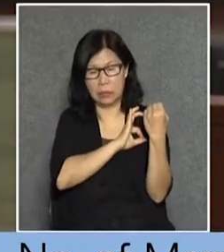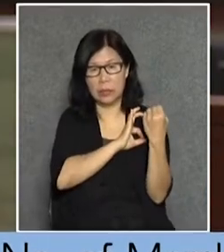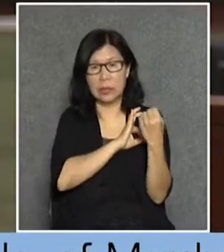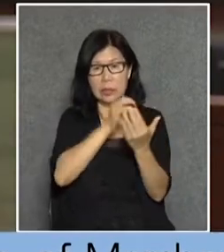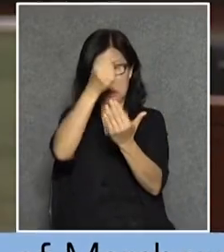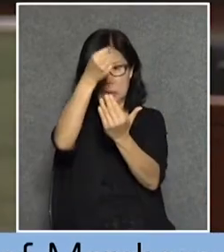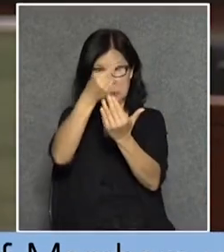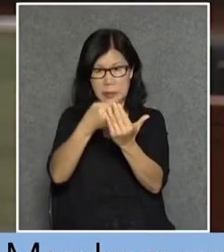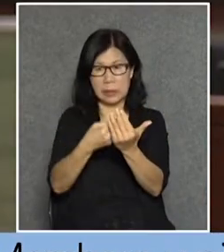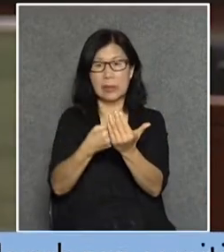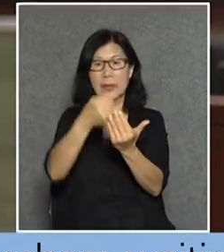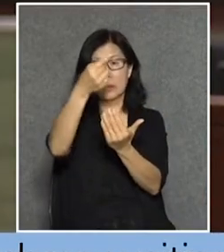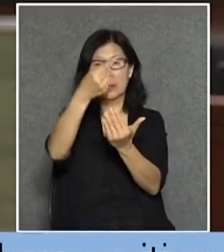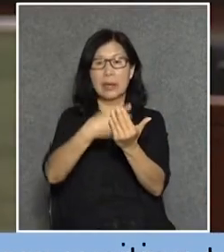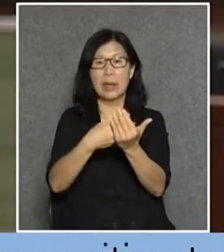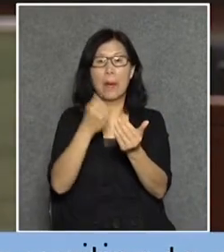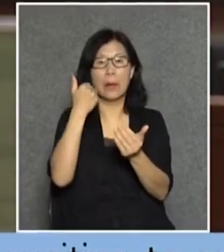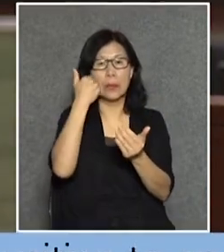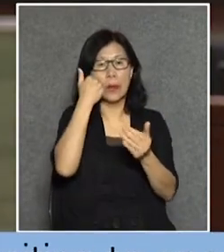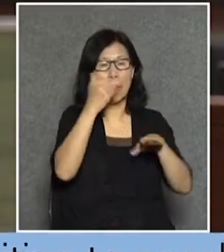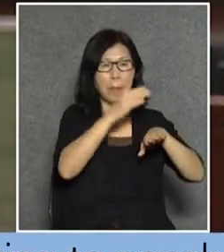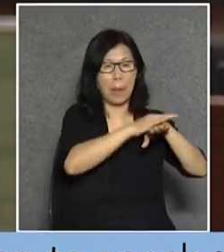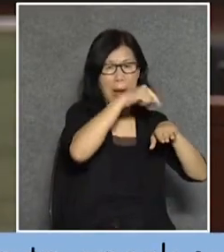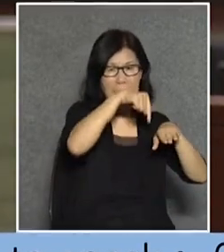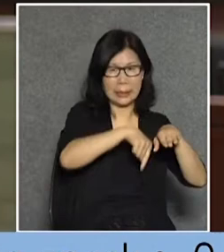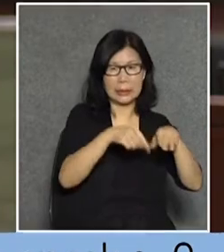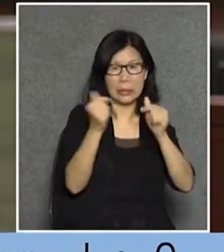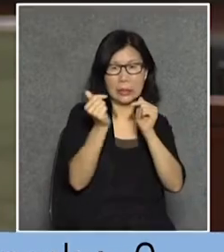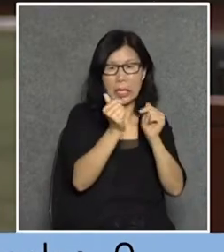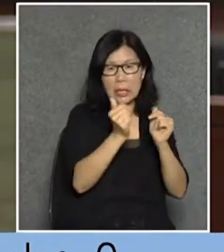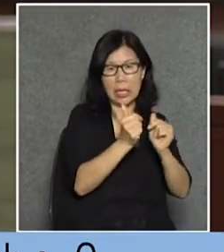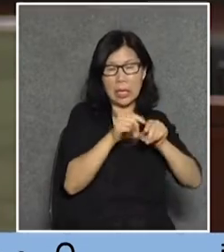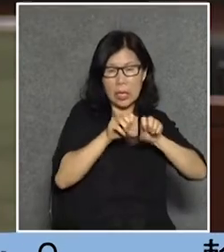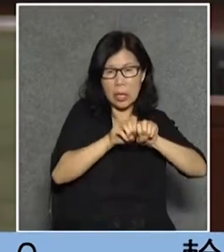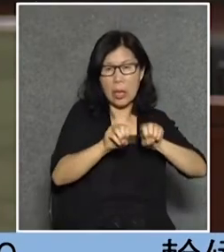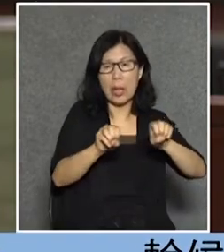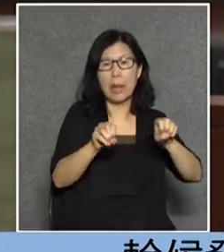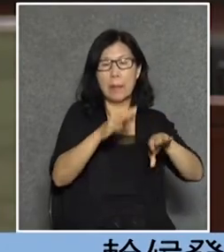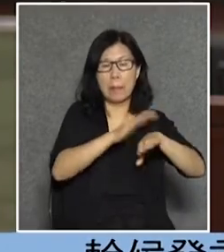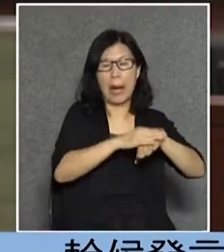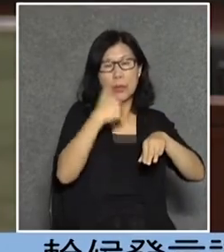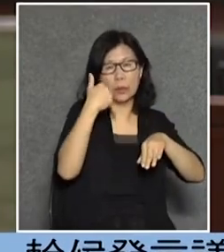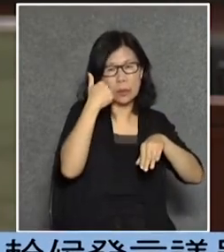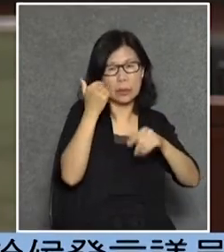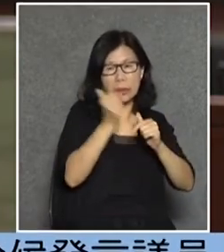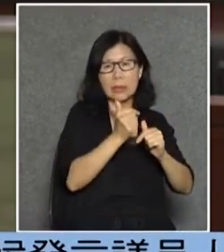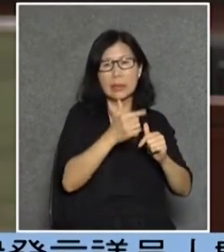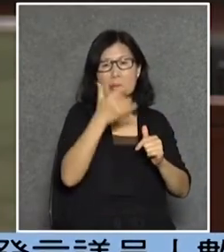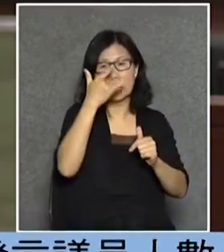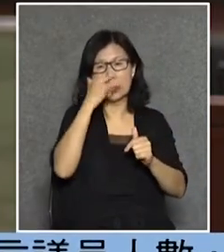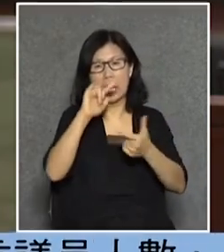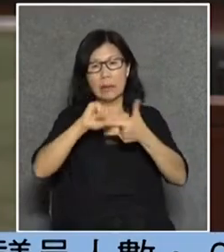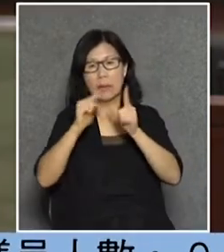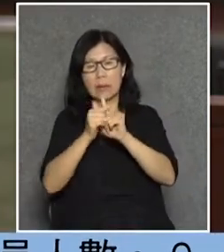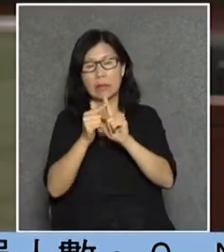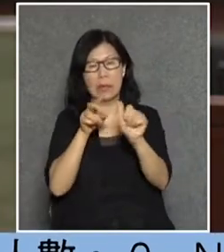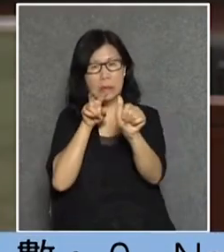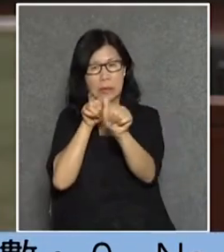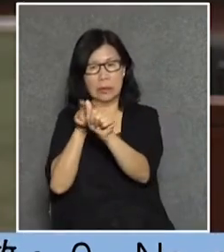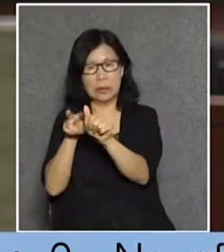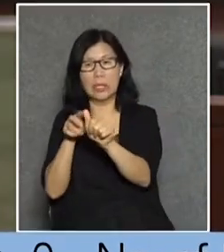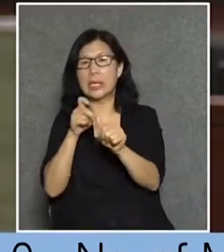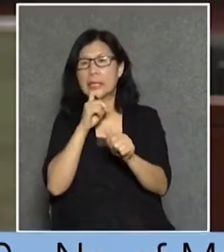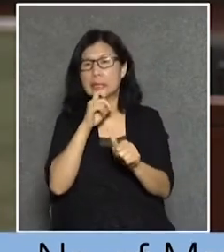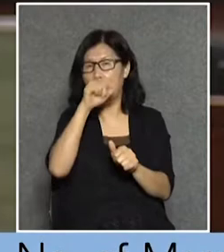冰凍了的屍體繼續冰它下去用了新的方法來管制是有一個